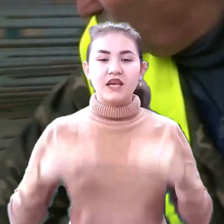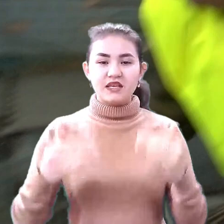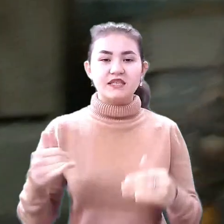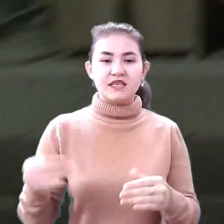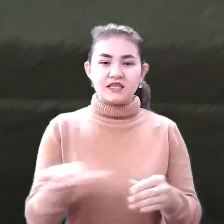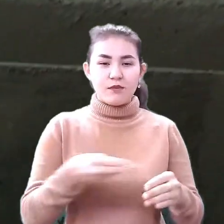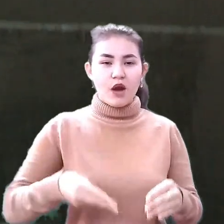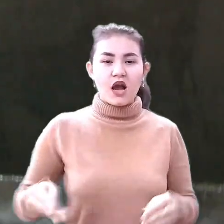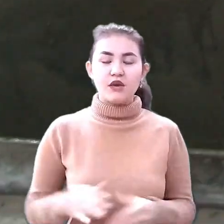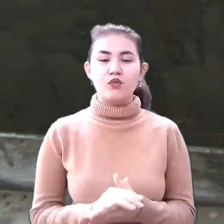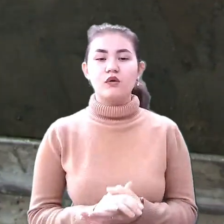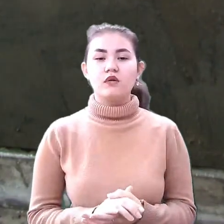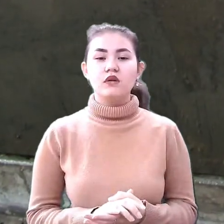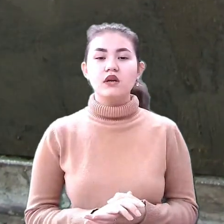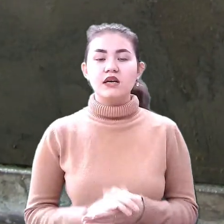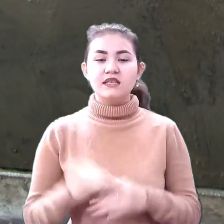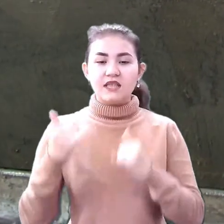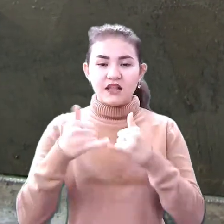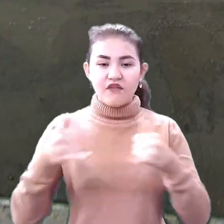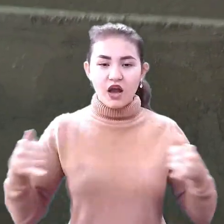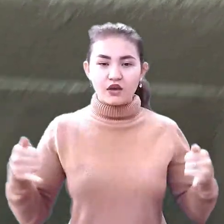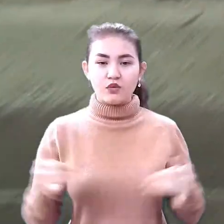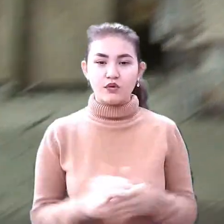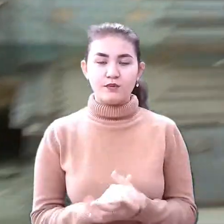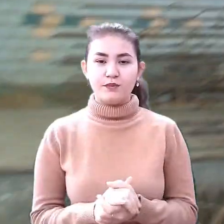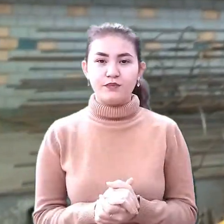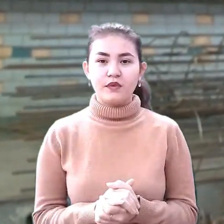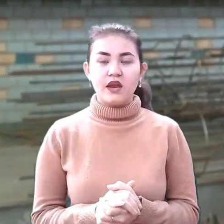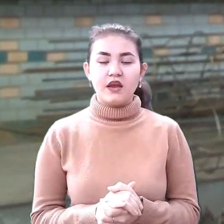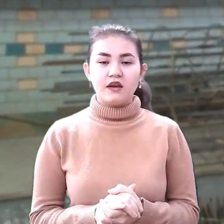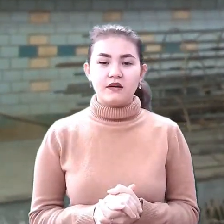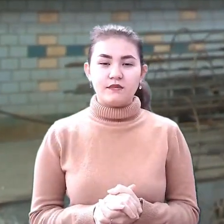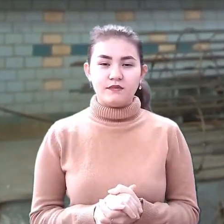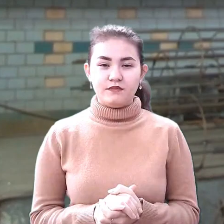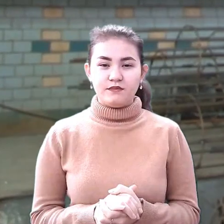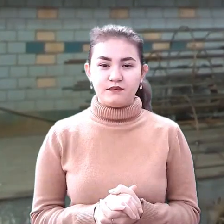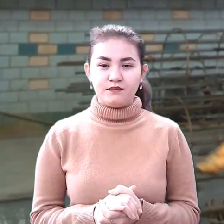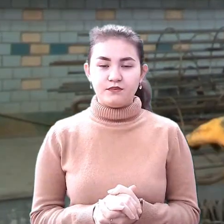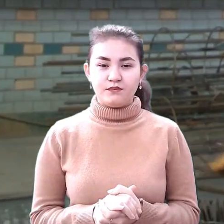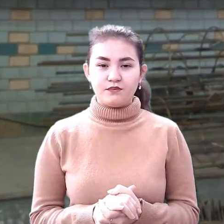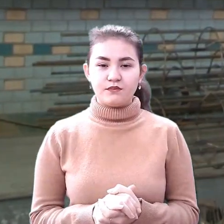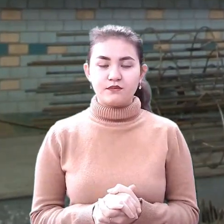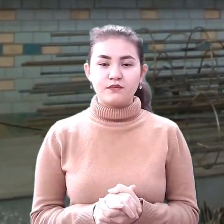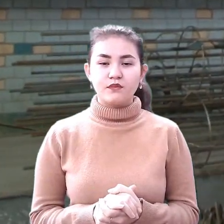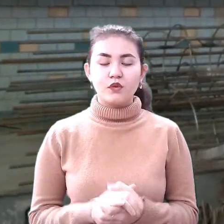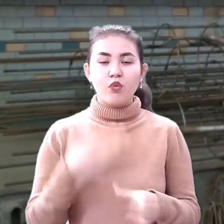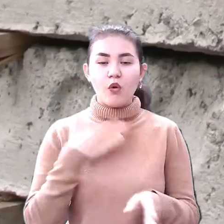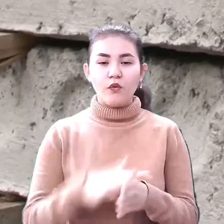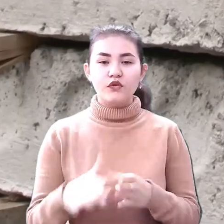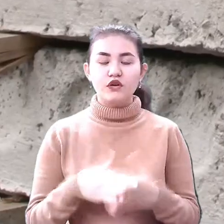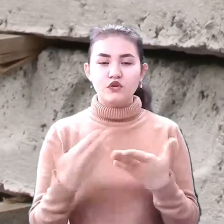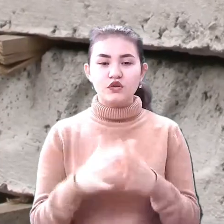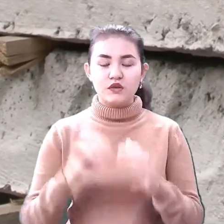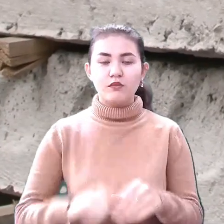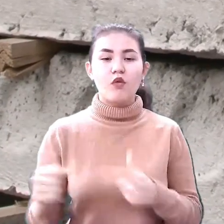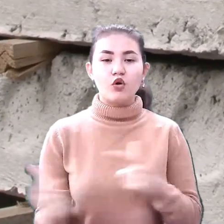ось ось ось в'ємкість, забиваємо вібратором, повністю туди знімаємо форму.